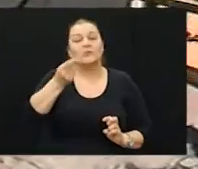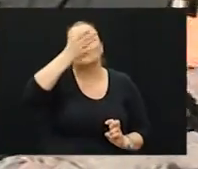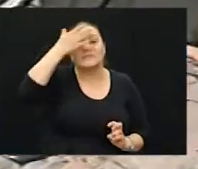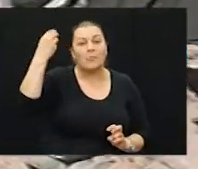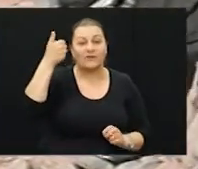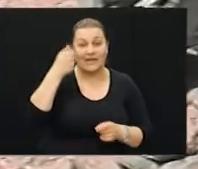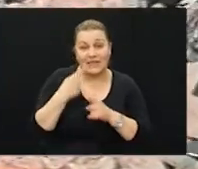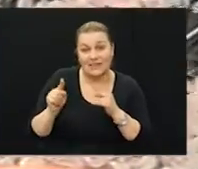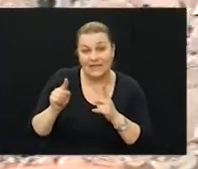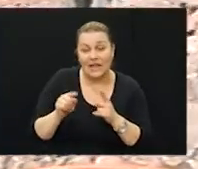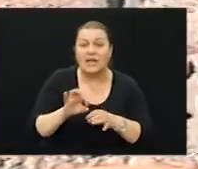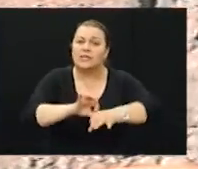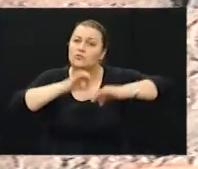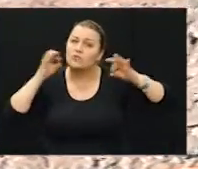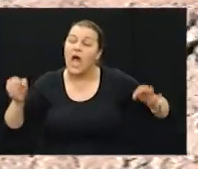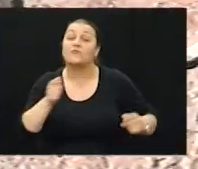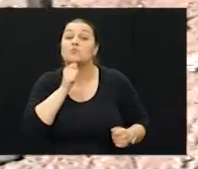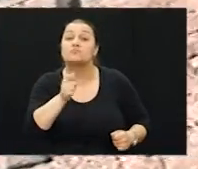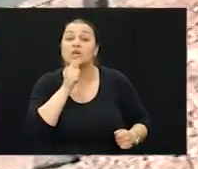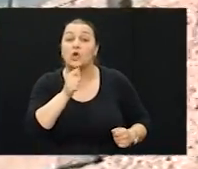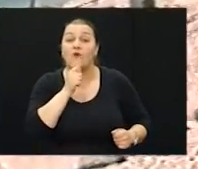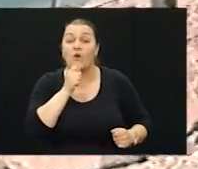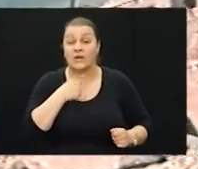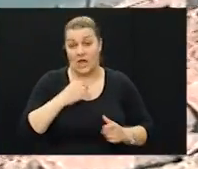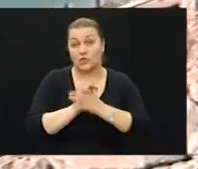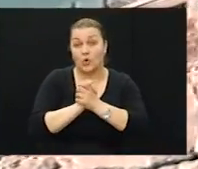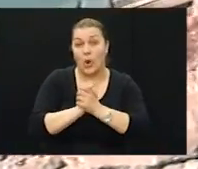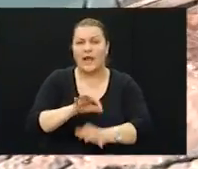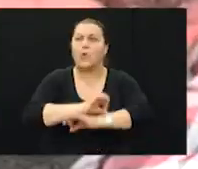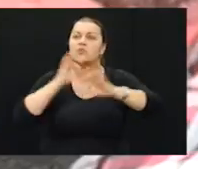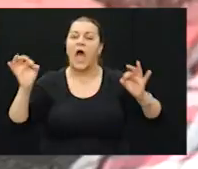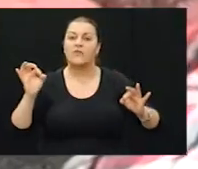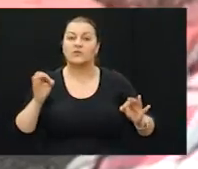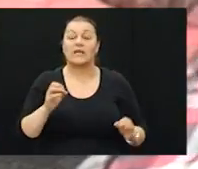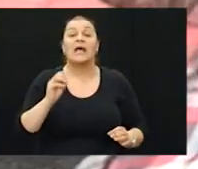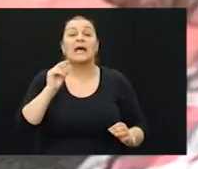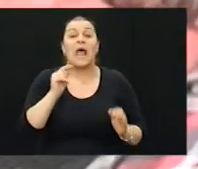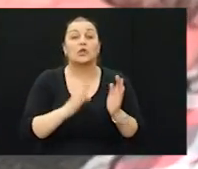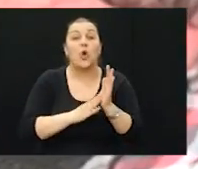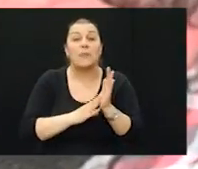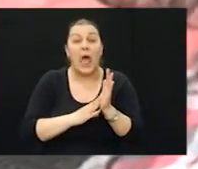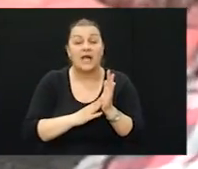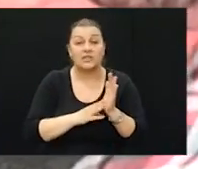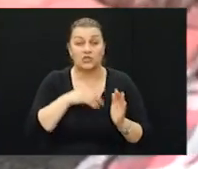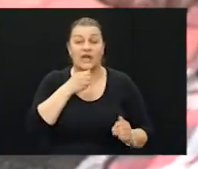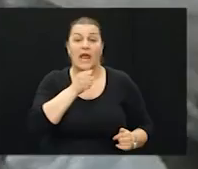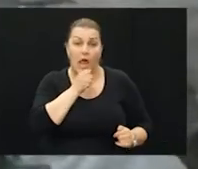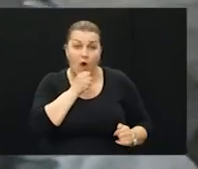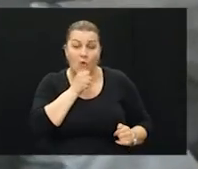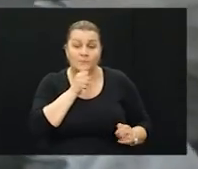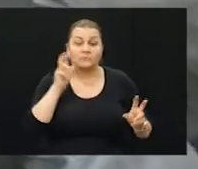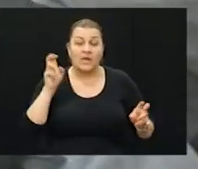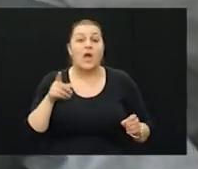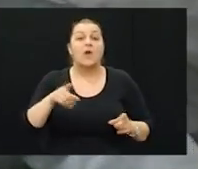detalj, da je javno u mikrofone naših kolega, u cijelu javnost, u mikrofon izjavio Ratko Mladić, citirat ću ga,